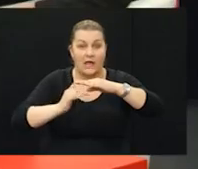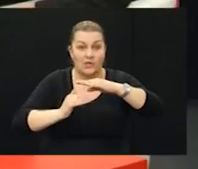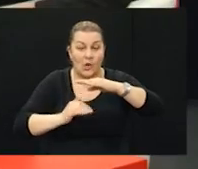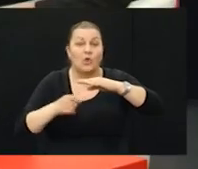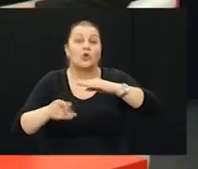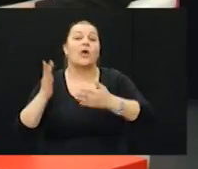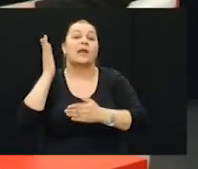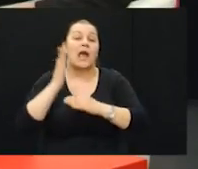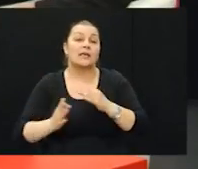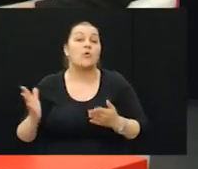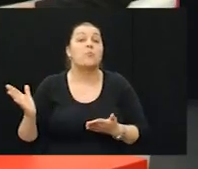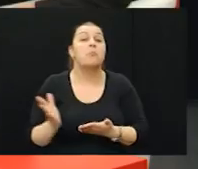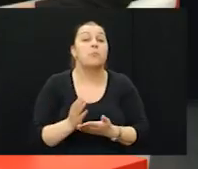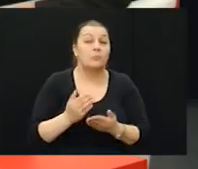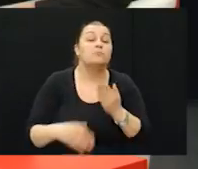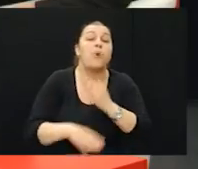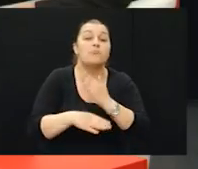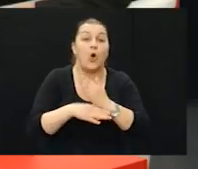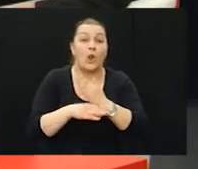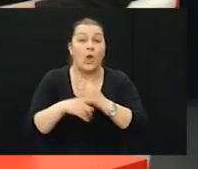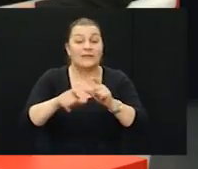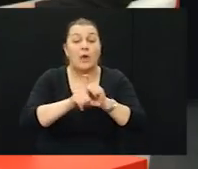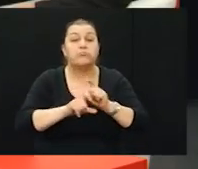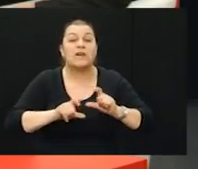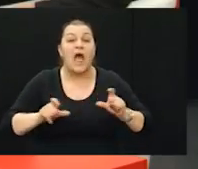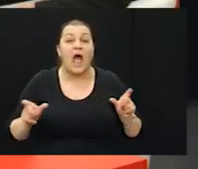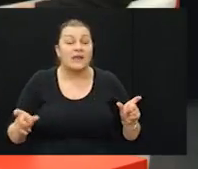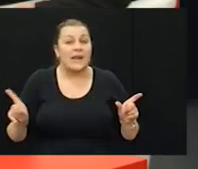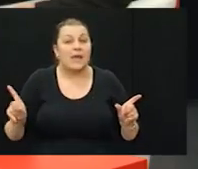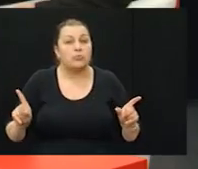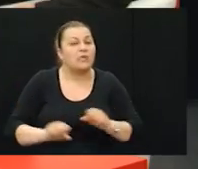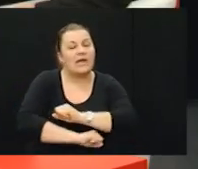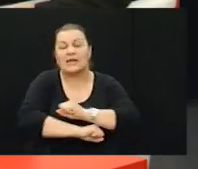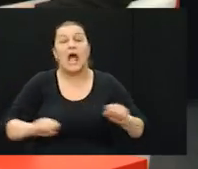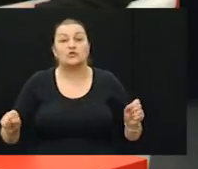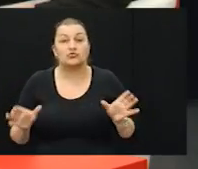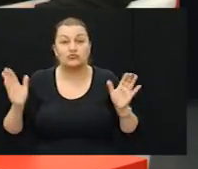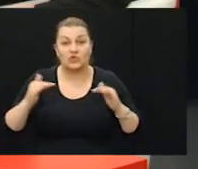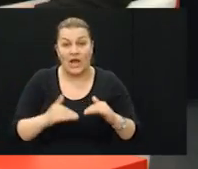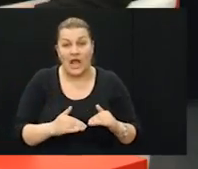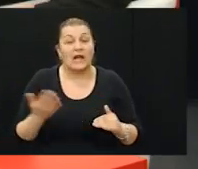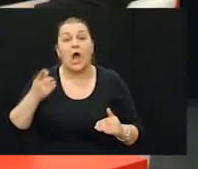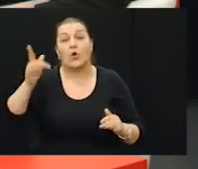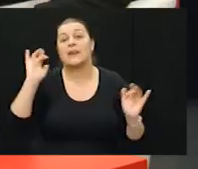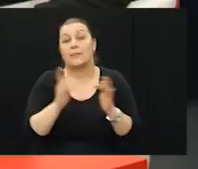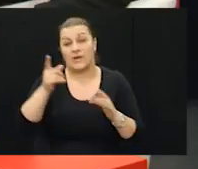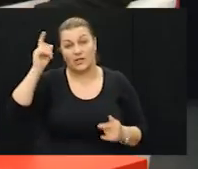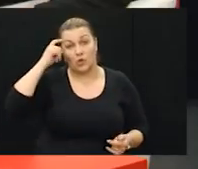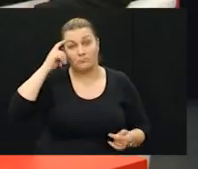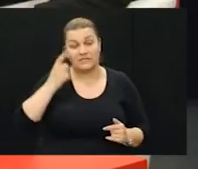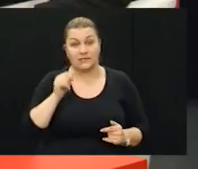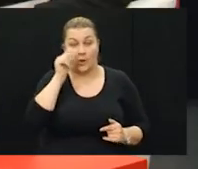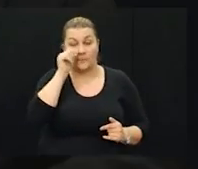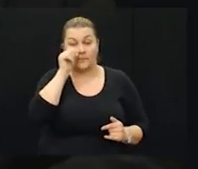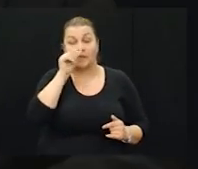i to je u Konarci pomoglo u jednom dijelu da brana ne bude razrušena na onaj način na koji je to neprijatelje zamislio.